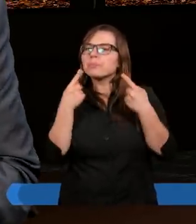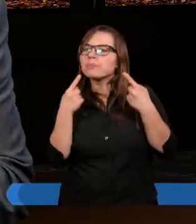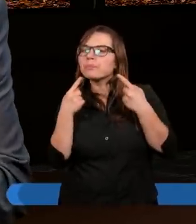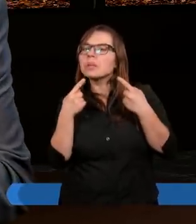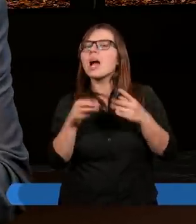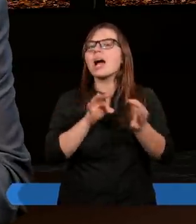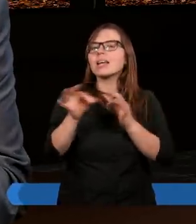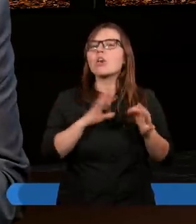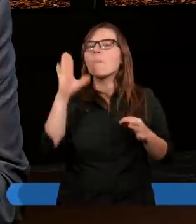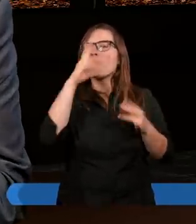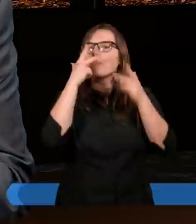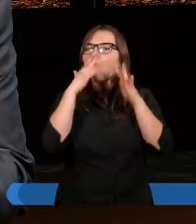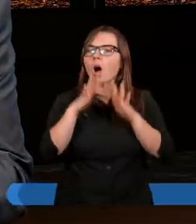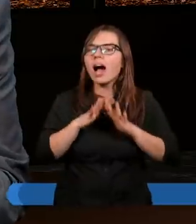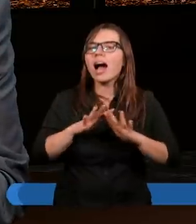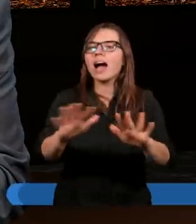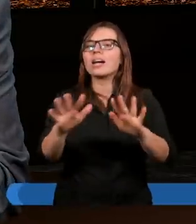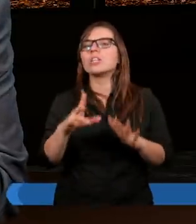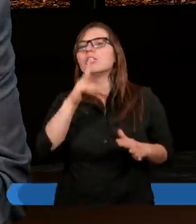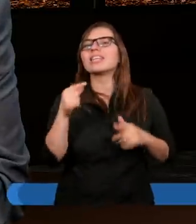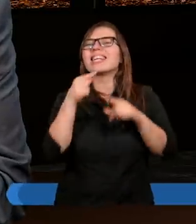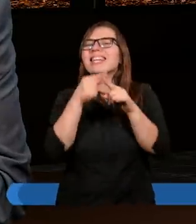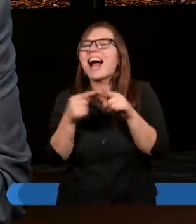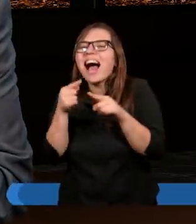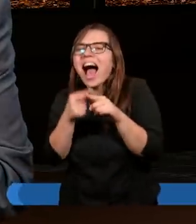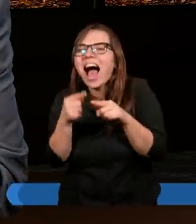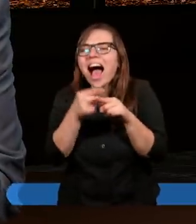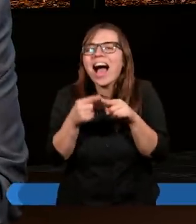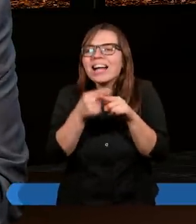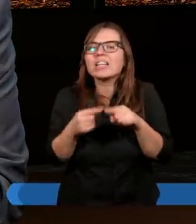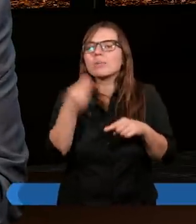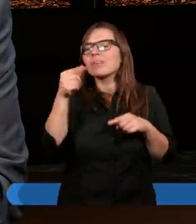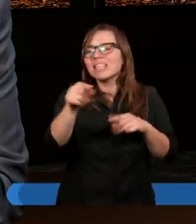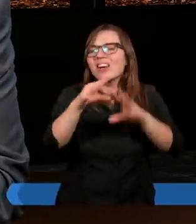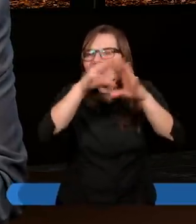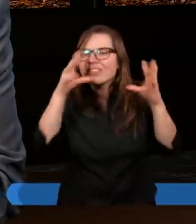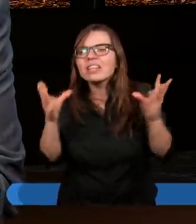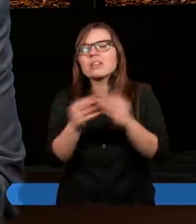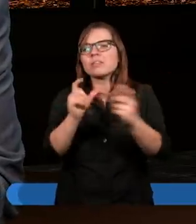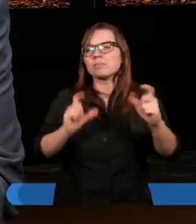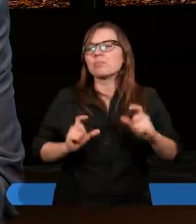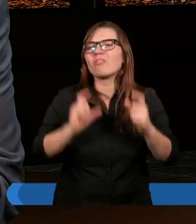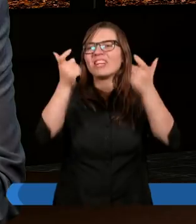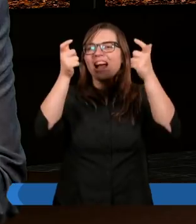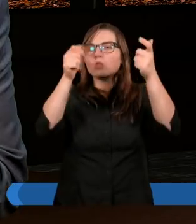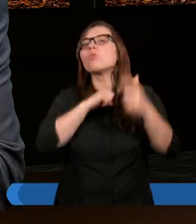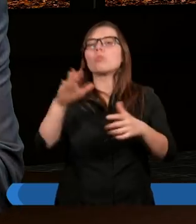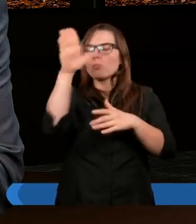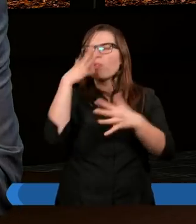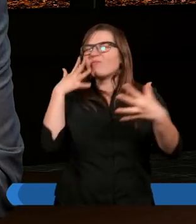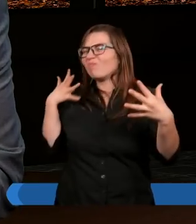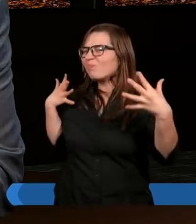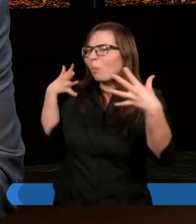historia Boża pokazuje, że zanim jeszcze to się wszystko zdarzyło, Bóg przewidział wszystkie możliwości